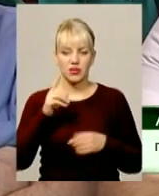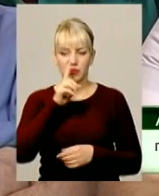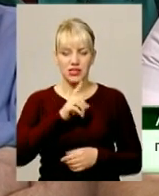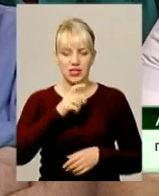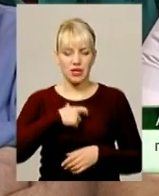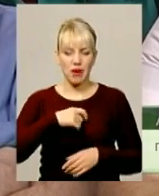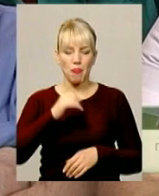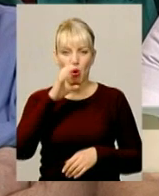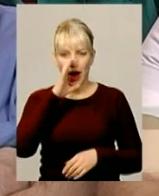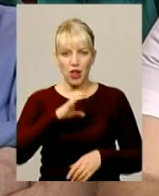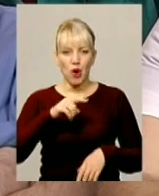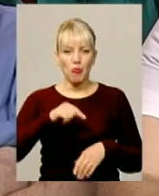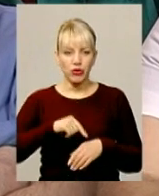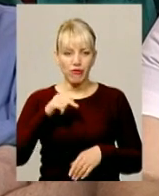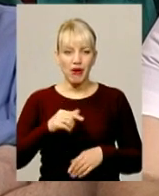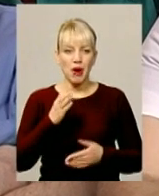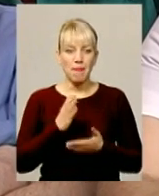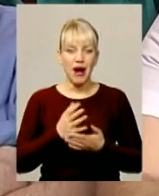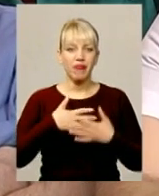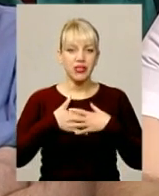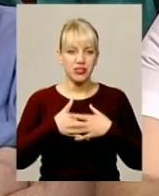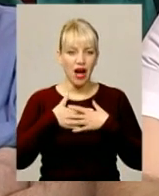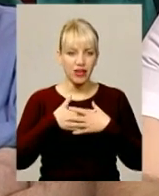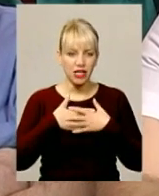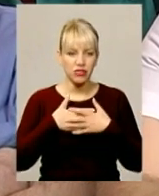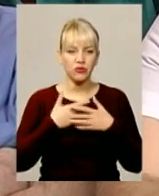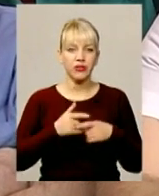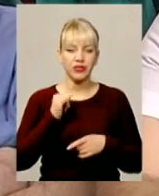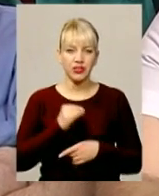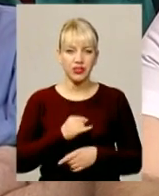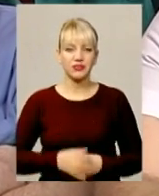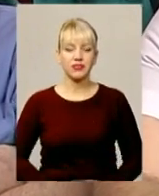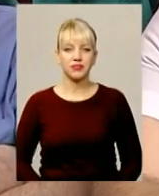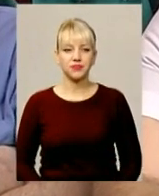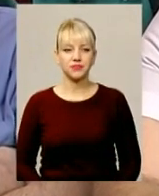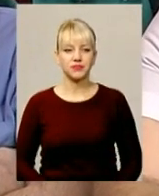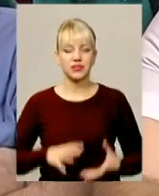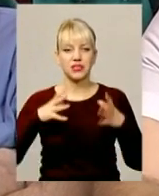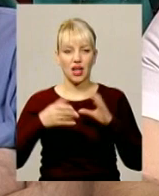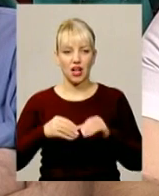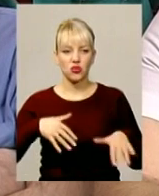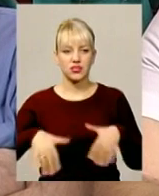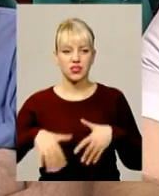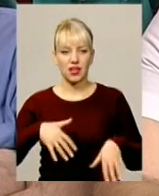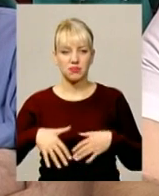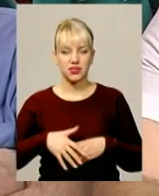погано почував, мав і задушку досить виражену, і загальну слабкість. Але